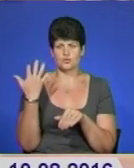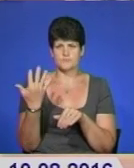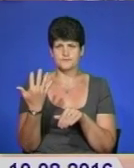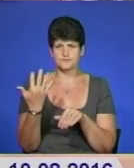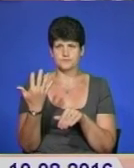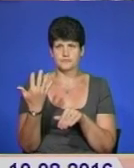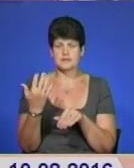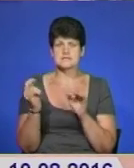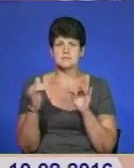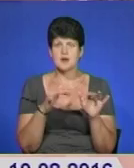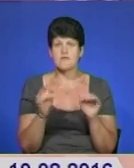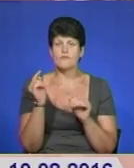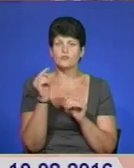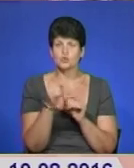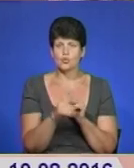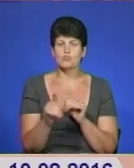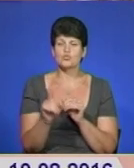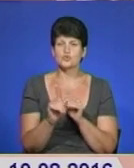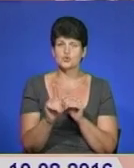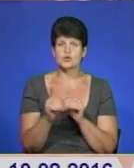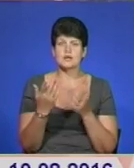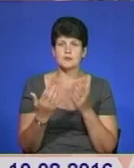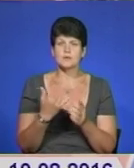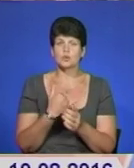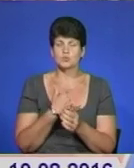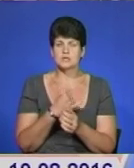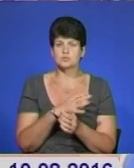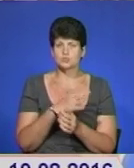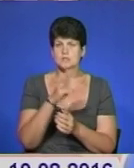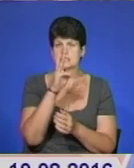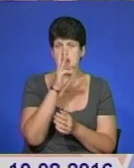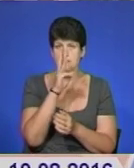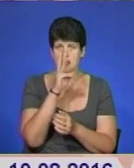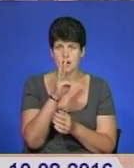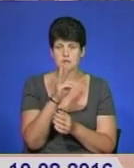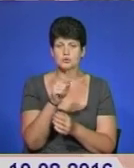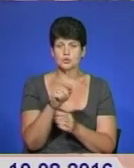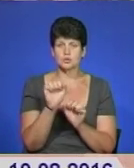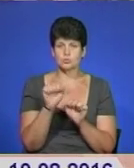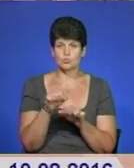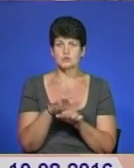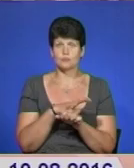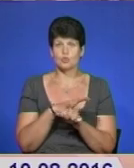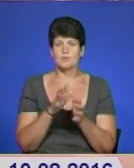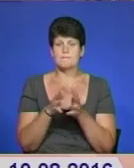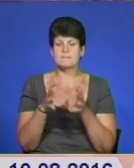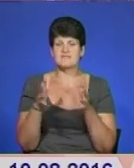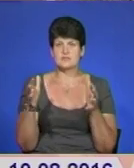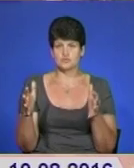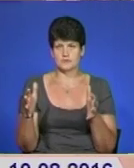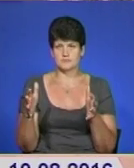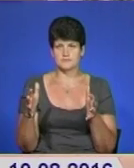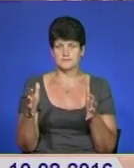справа в тому, що, ну якби у нас були зарплати, тоді можна було підвищувати. так, як у нас.